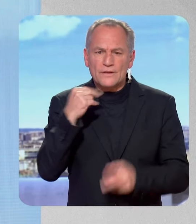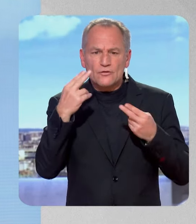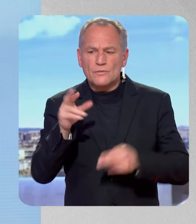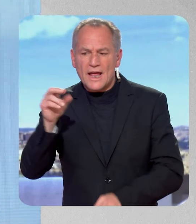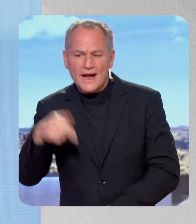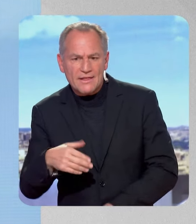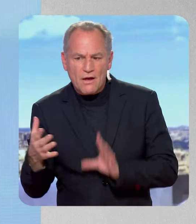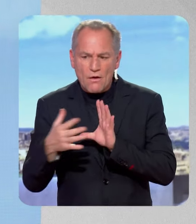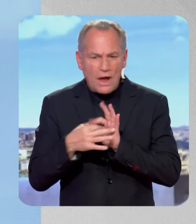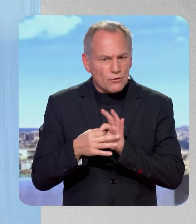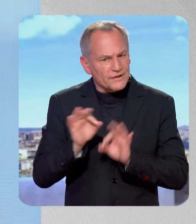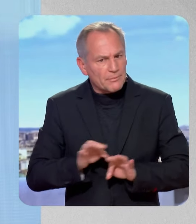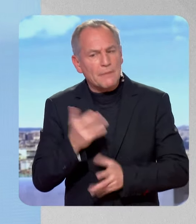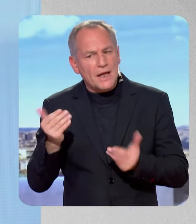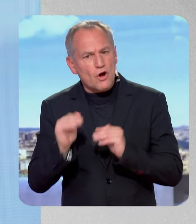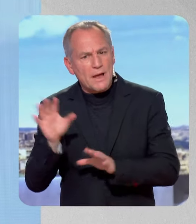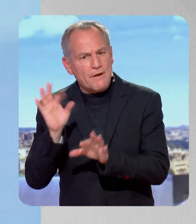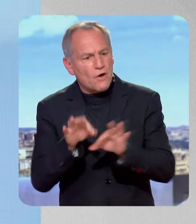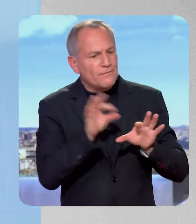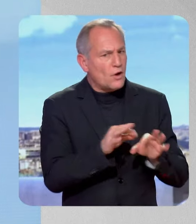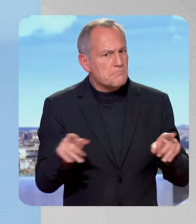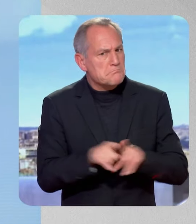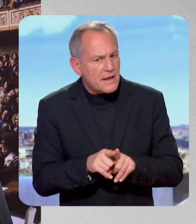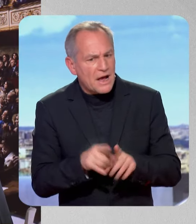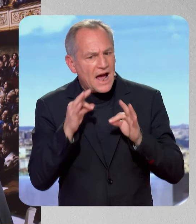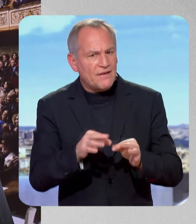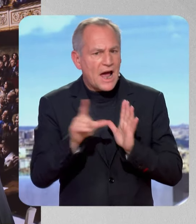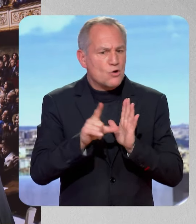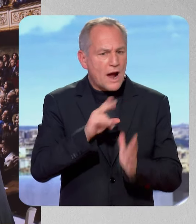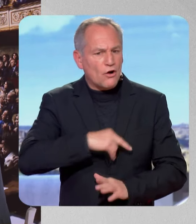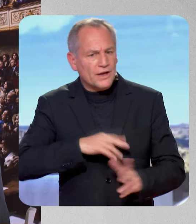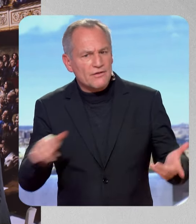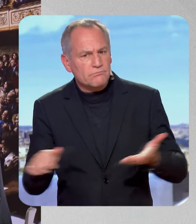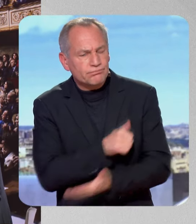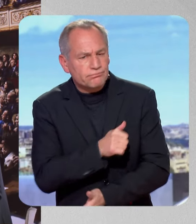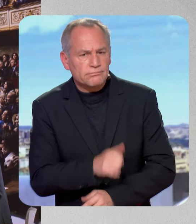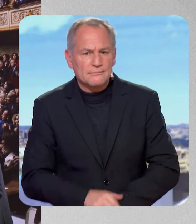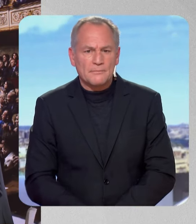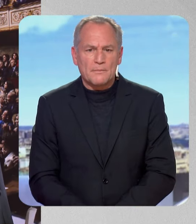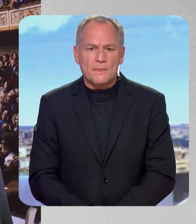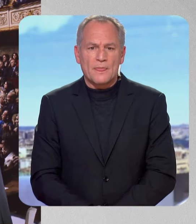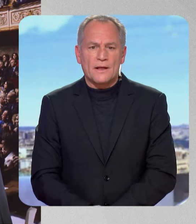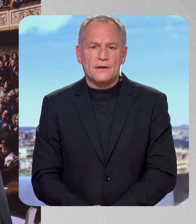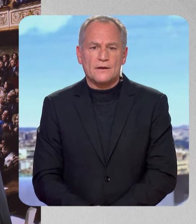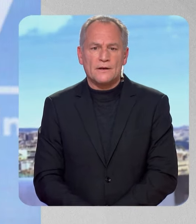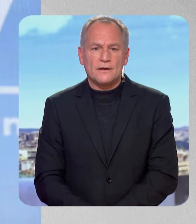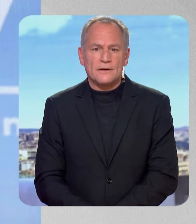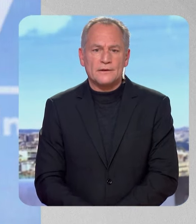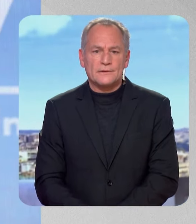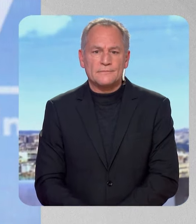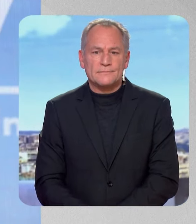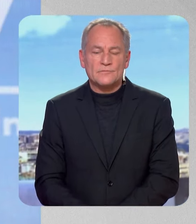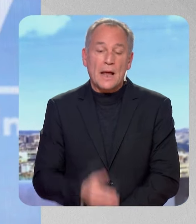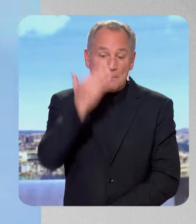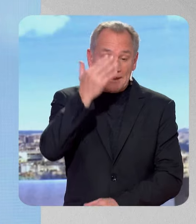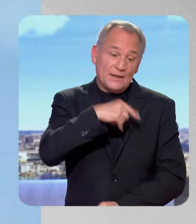à vos côtés pour cette abrogation de la réforme des retraites. Alors, vous parlez de l'attitude des macronistes. Alors,